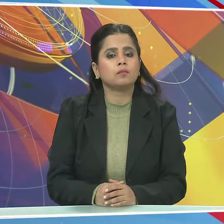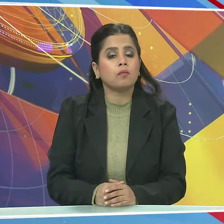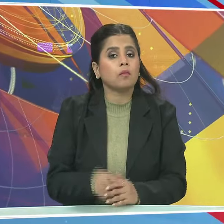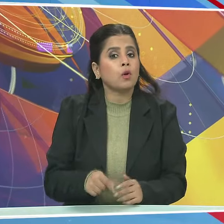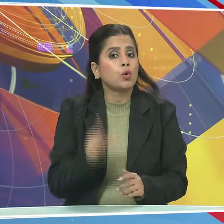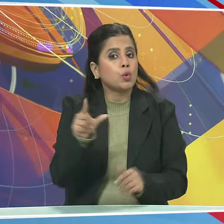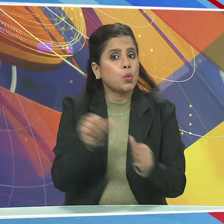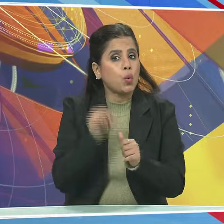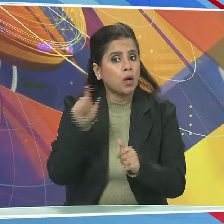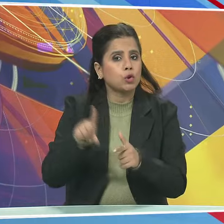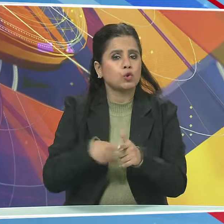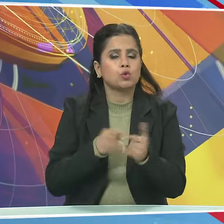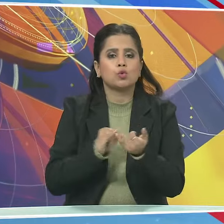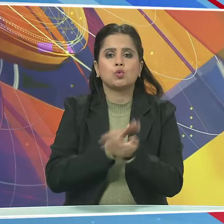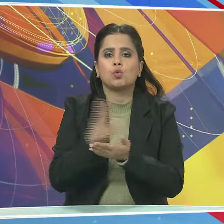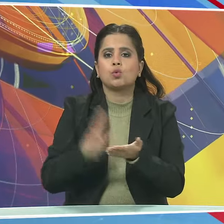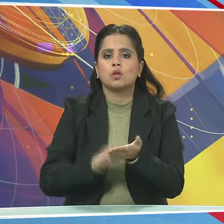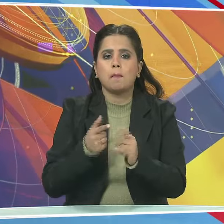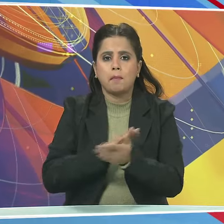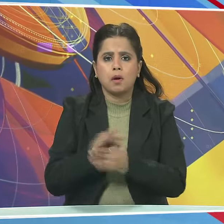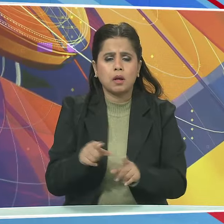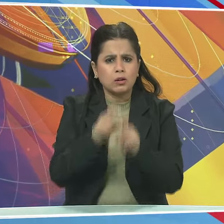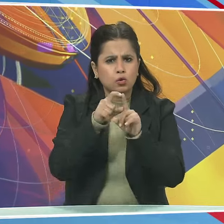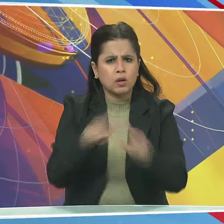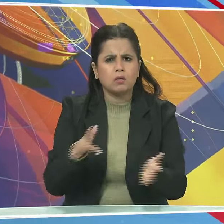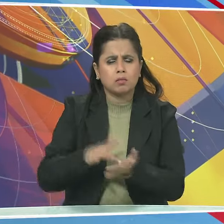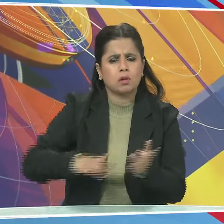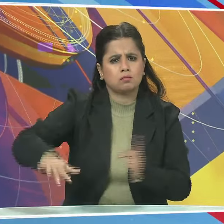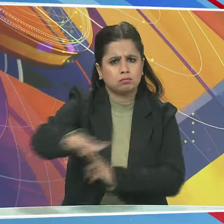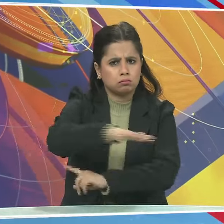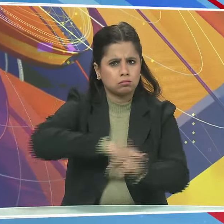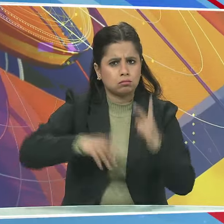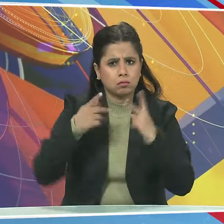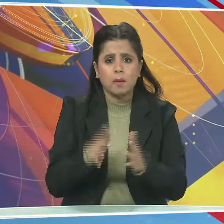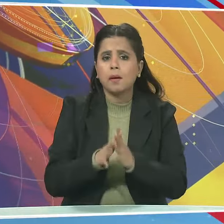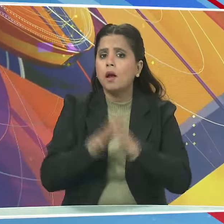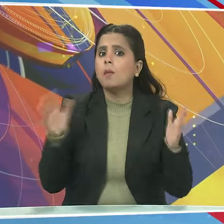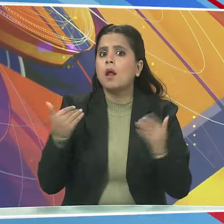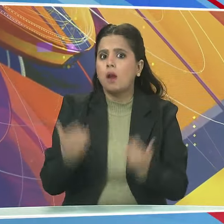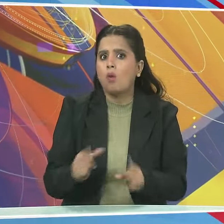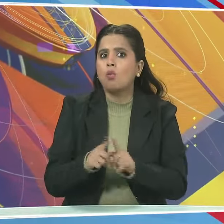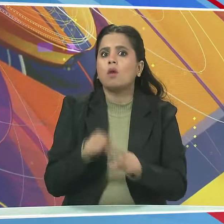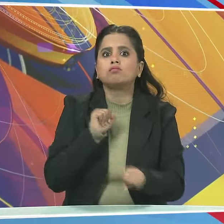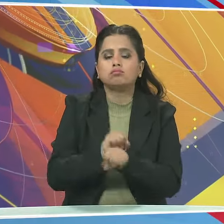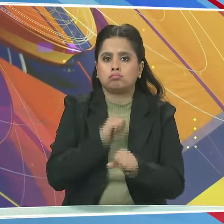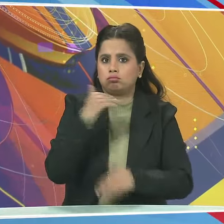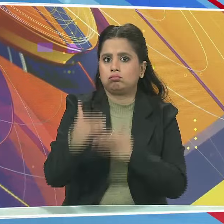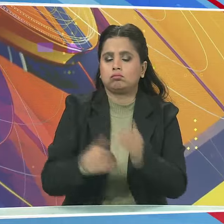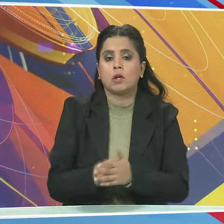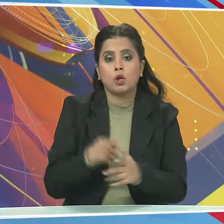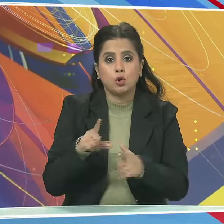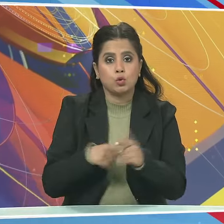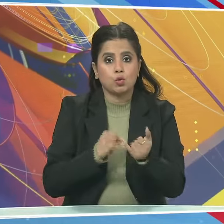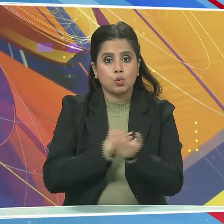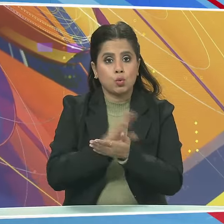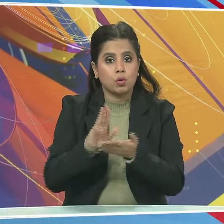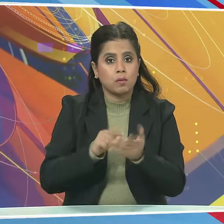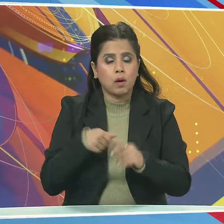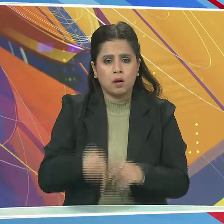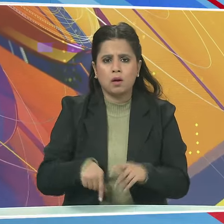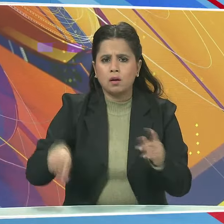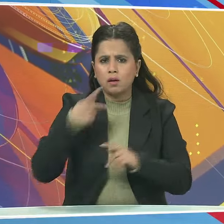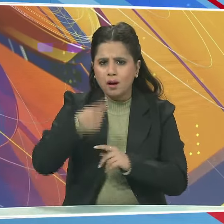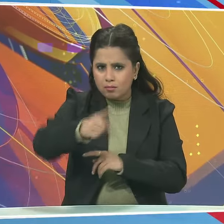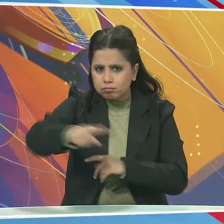उत्राखन के जोशी मट में डेंजर जोन वाले इलाकों में बड़ी कारवाई हो रही है जोशी मट में भूत